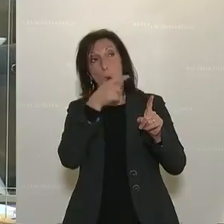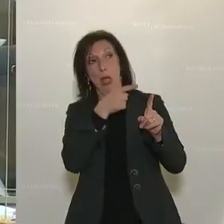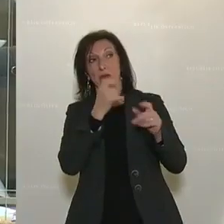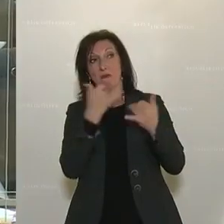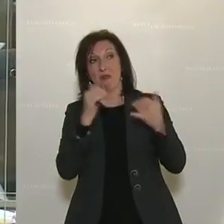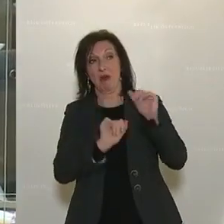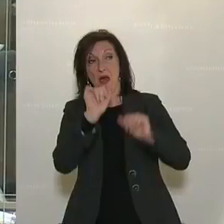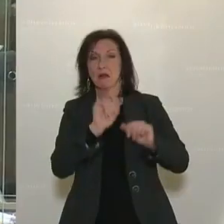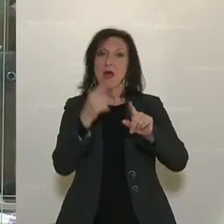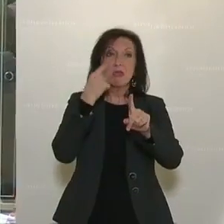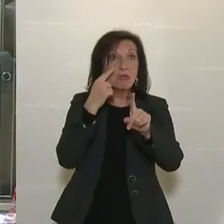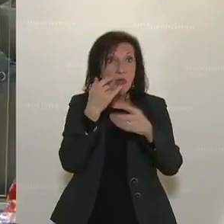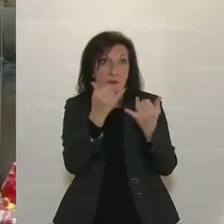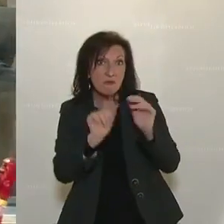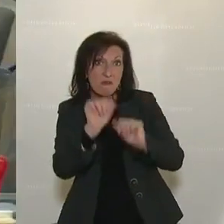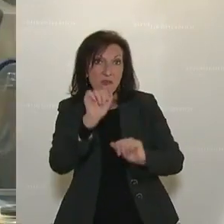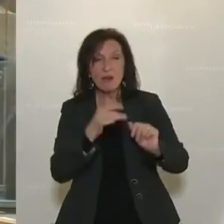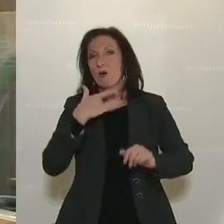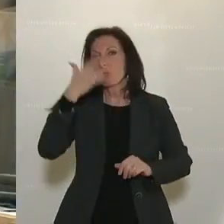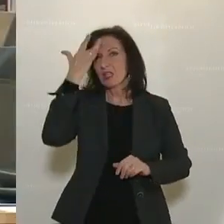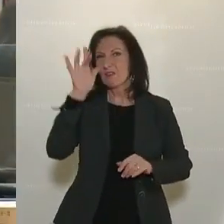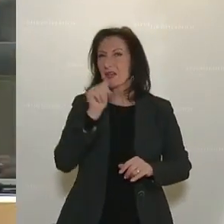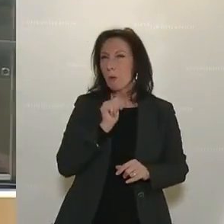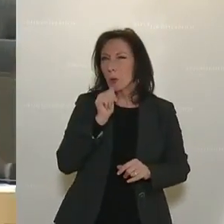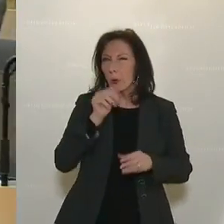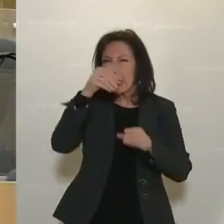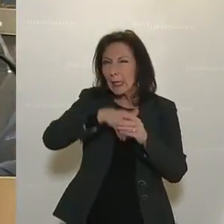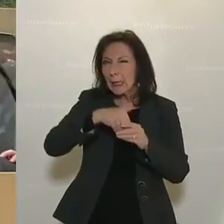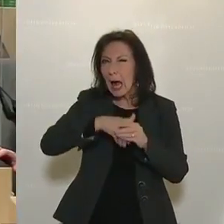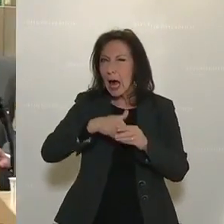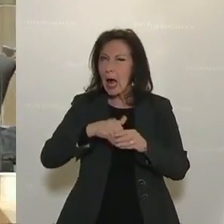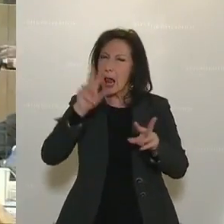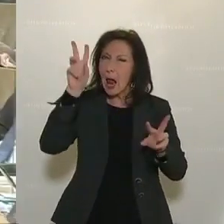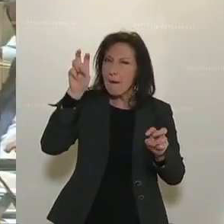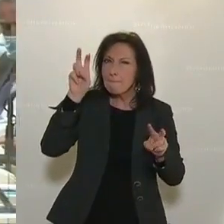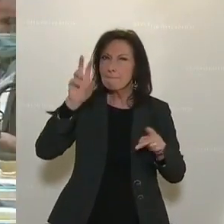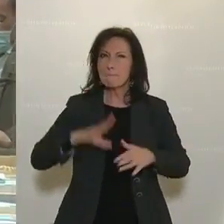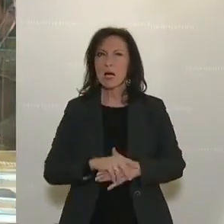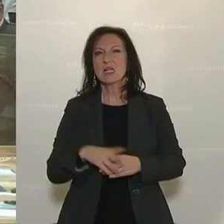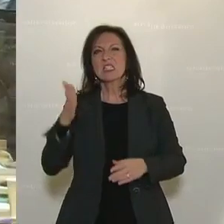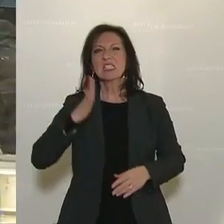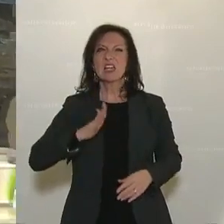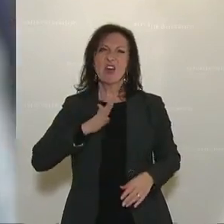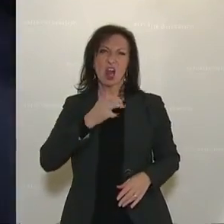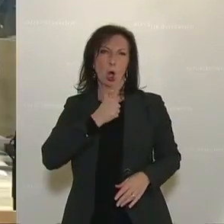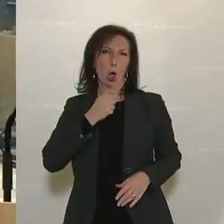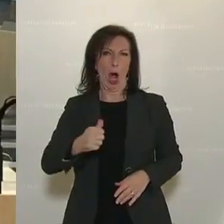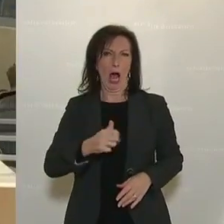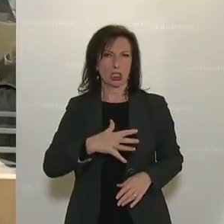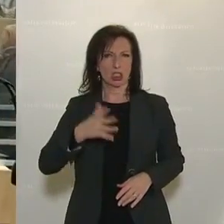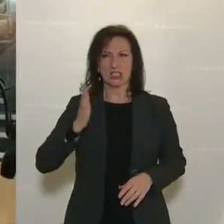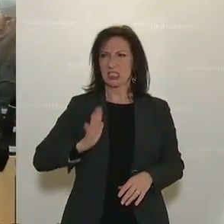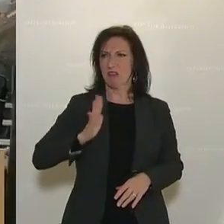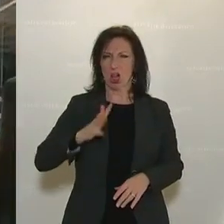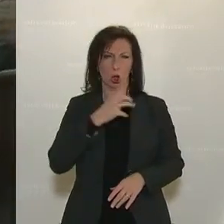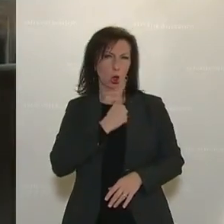NEOS verhalten werden. Und ich weiß nicht, ob es bei den Grünen noch Restbestände der so viel strapazierten Zivilcourage gibt, die Sie immer dann